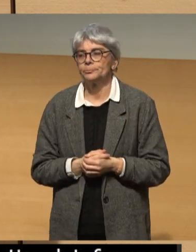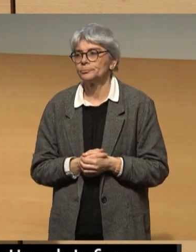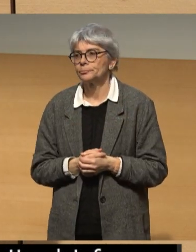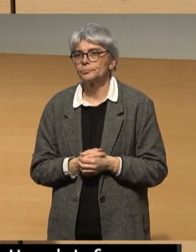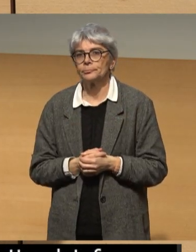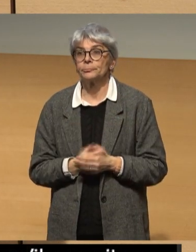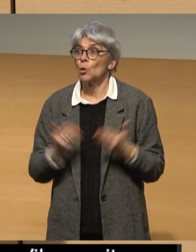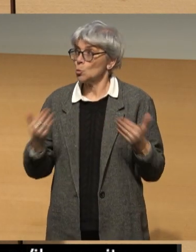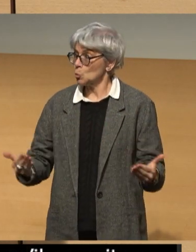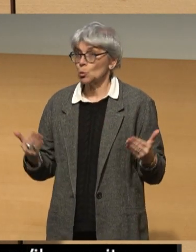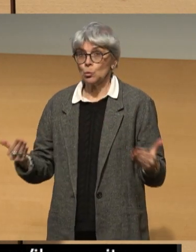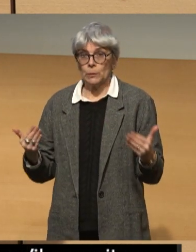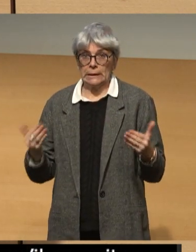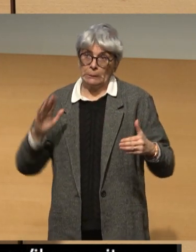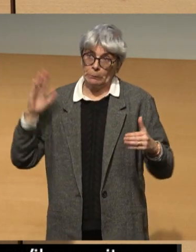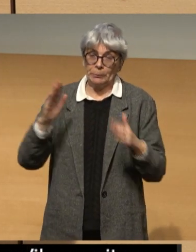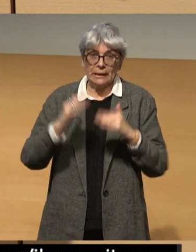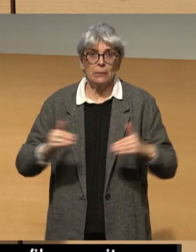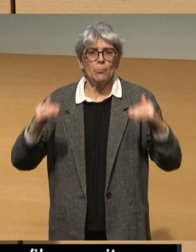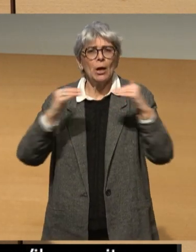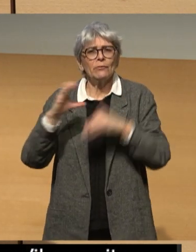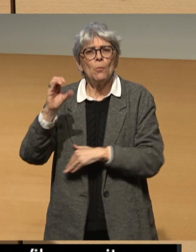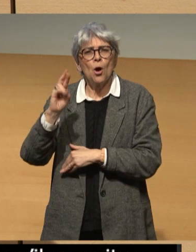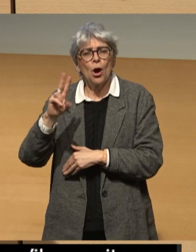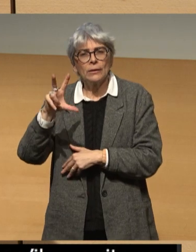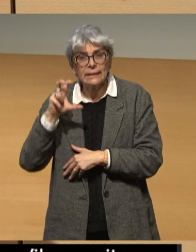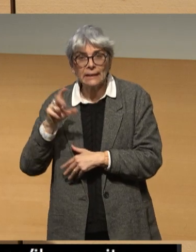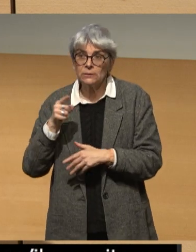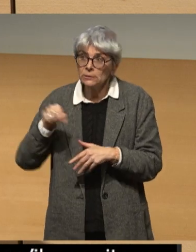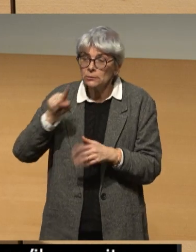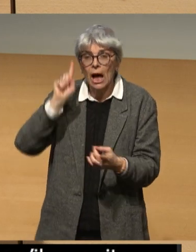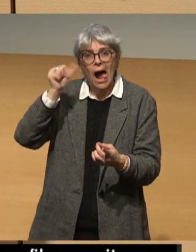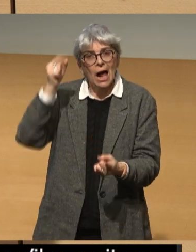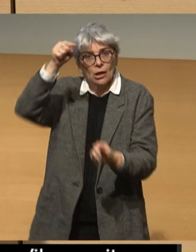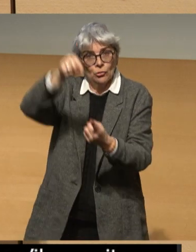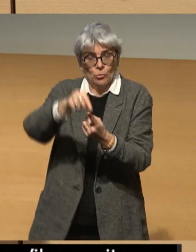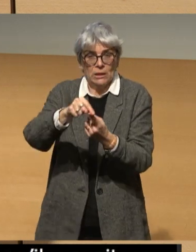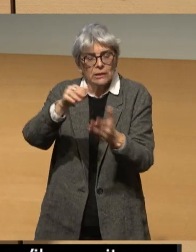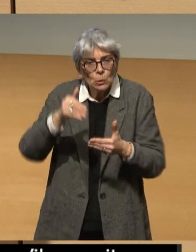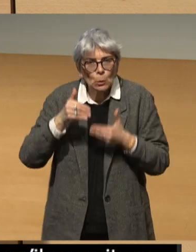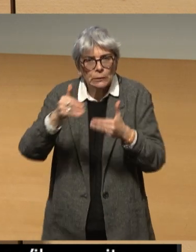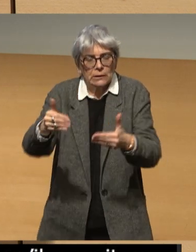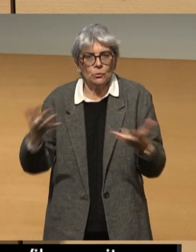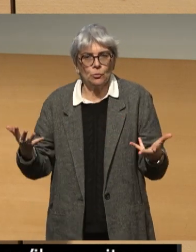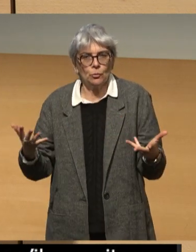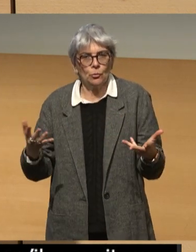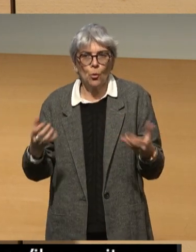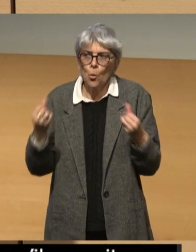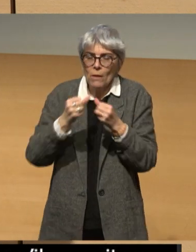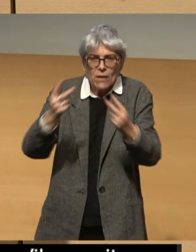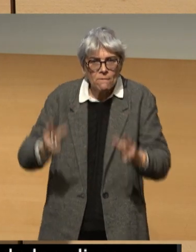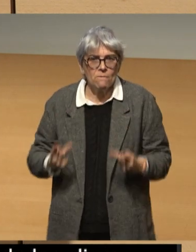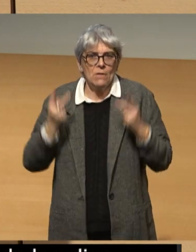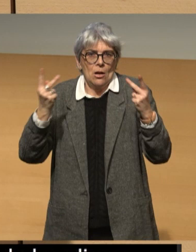Alors, aujourd'hui, avec cette plateforme Cortex, vous poursuivez un objectif qui nous est cher, mettre en valeur